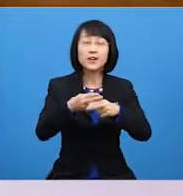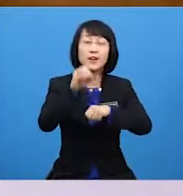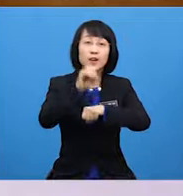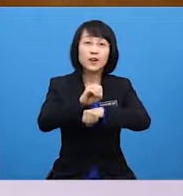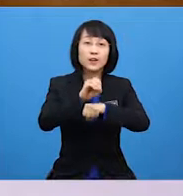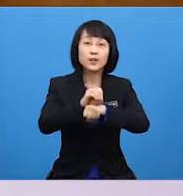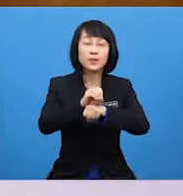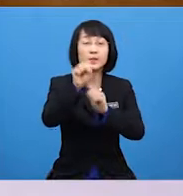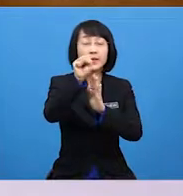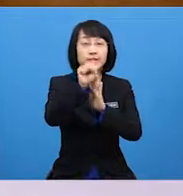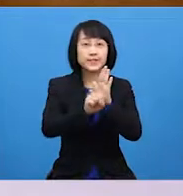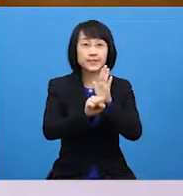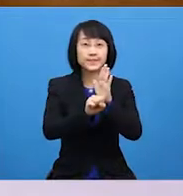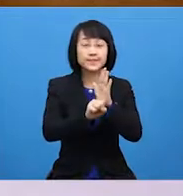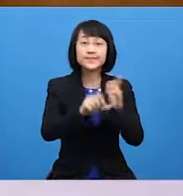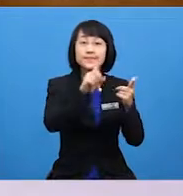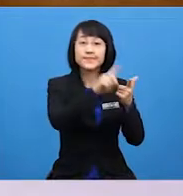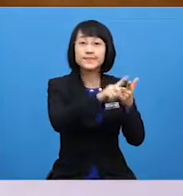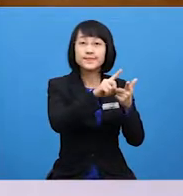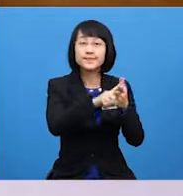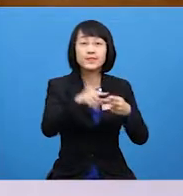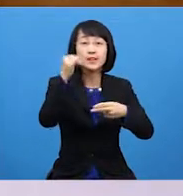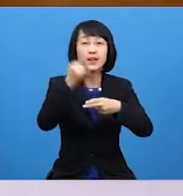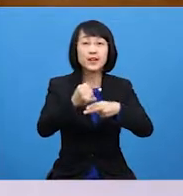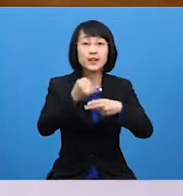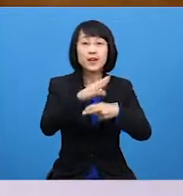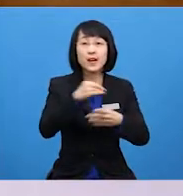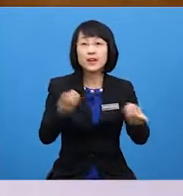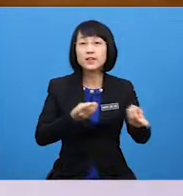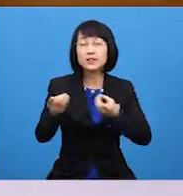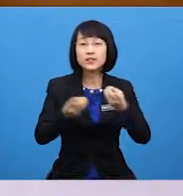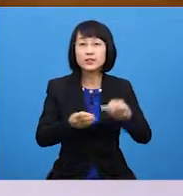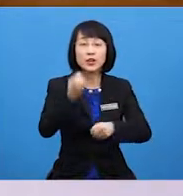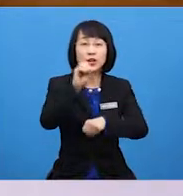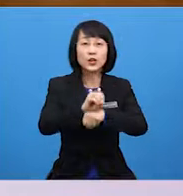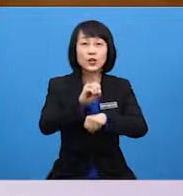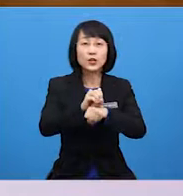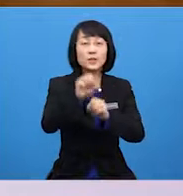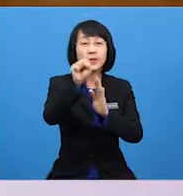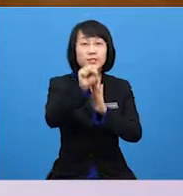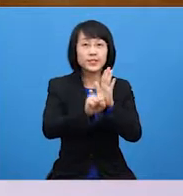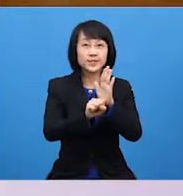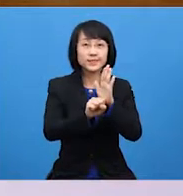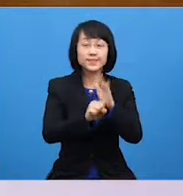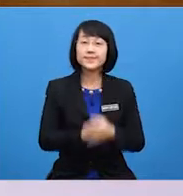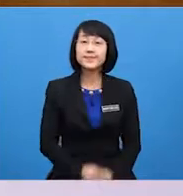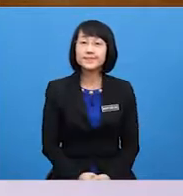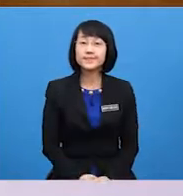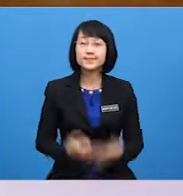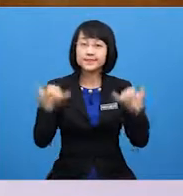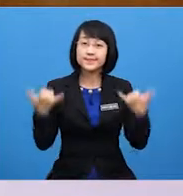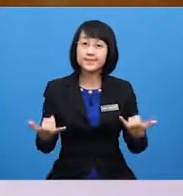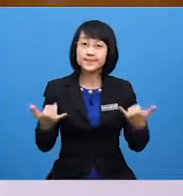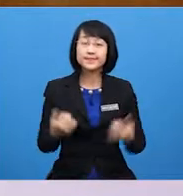Second, identify and describe occupations Now,